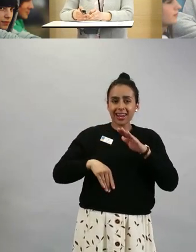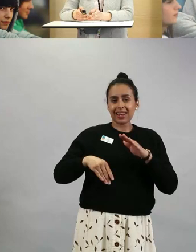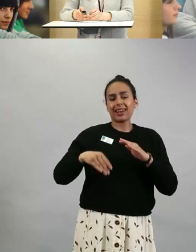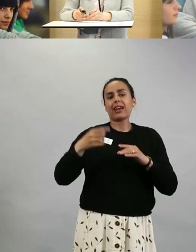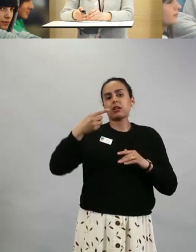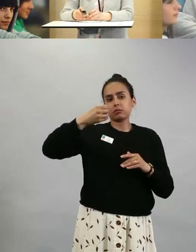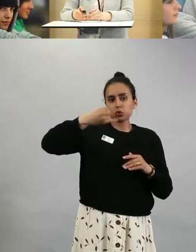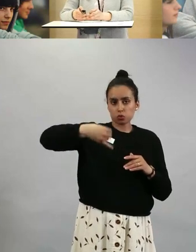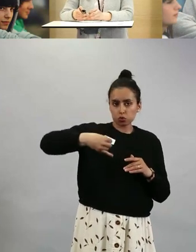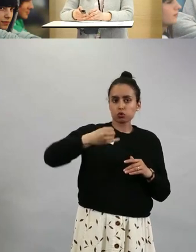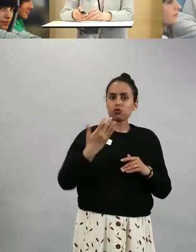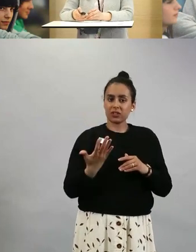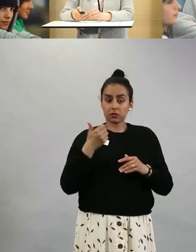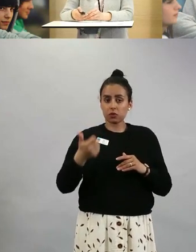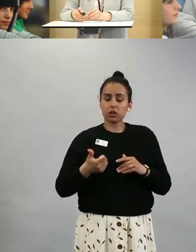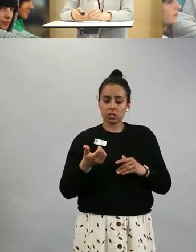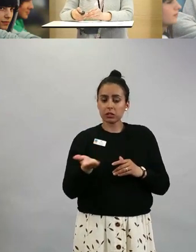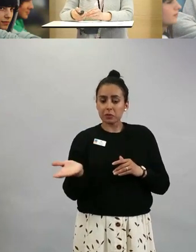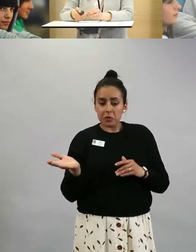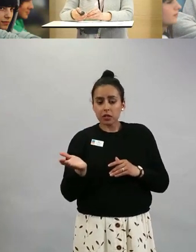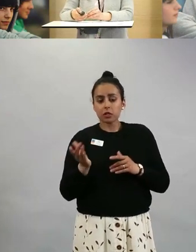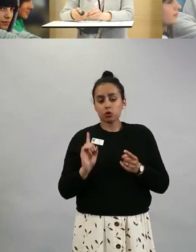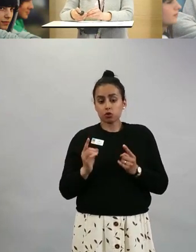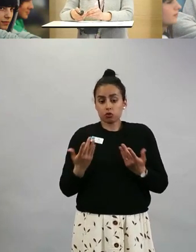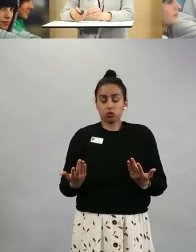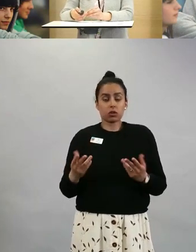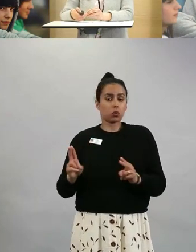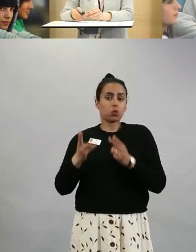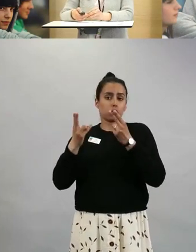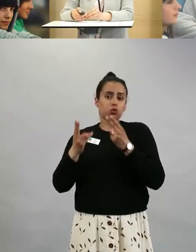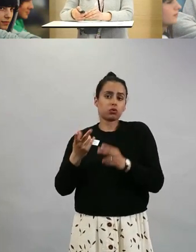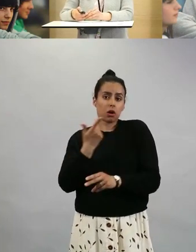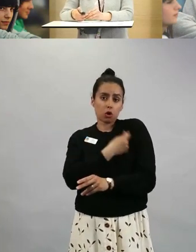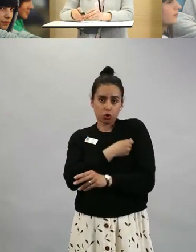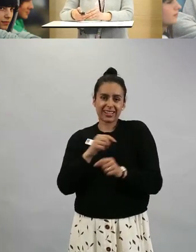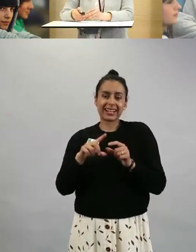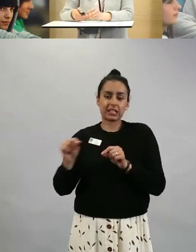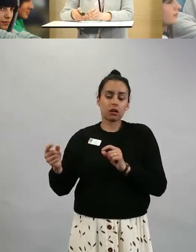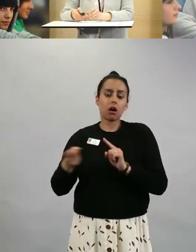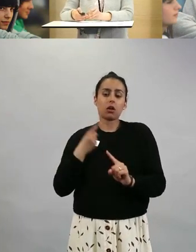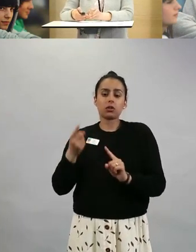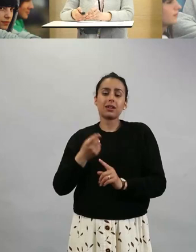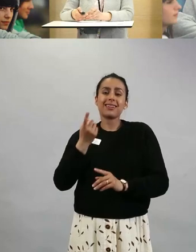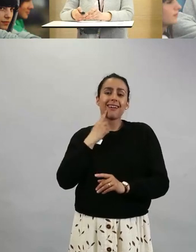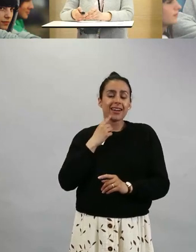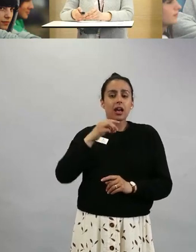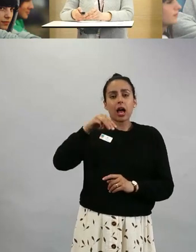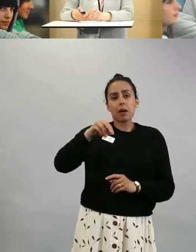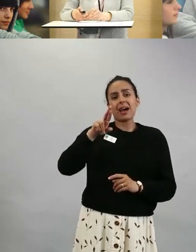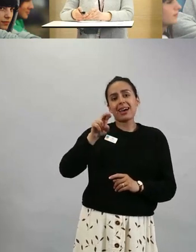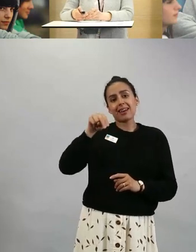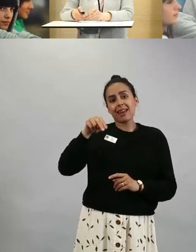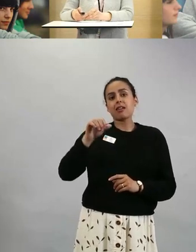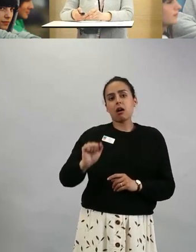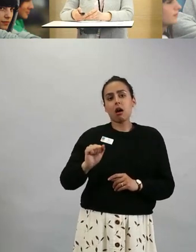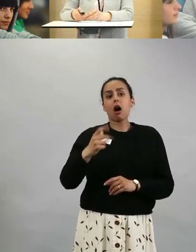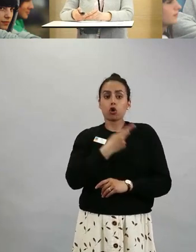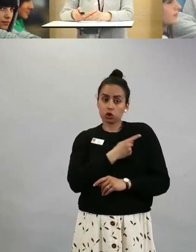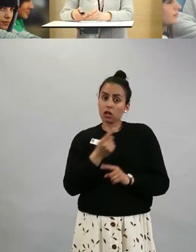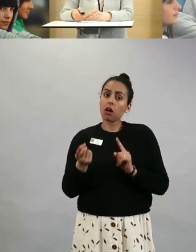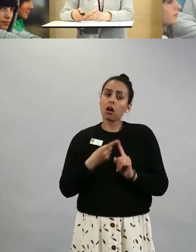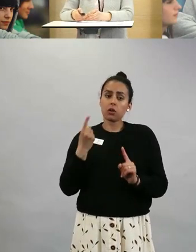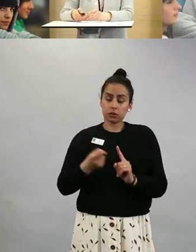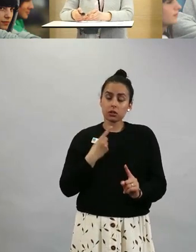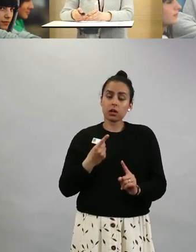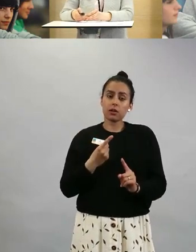niin nyt jos me aloitetaan uusi rokotesarja, niin me aloitetaan se aina mRNA-rokotteella. Koska me ollaan todettu,